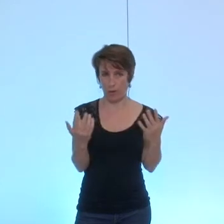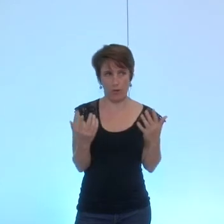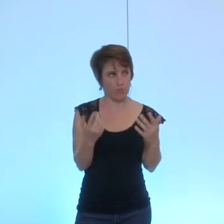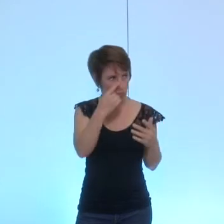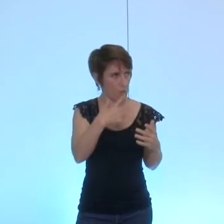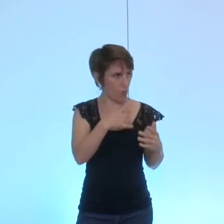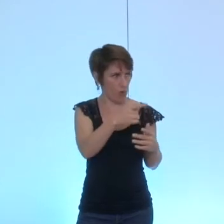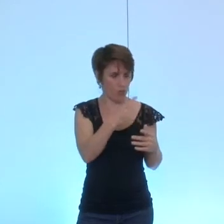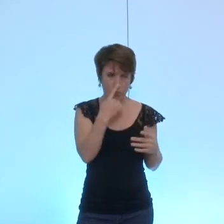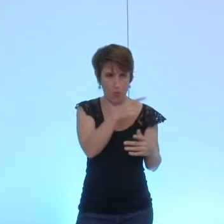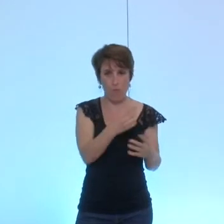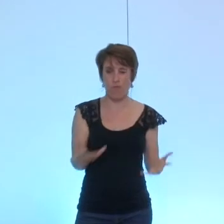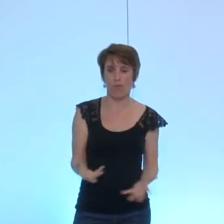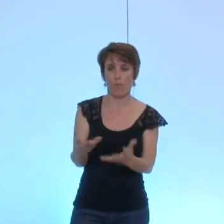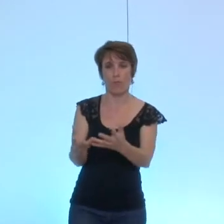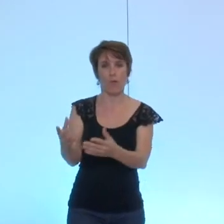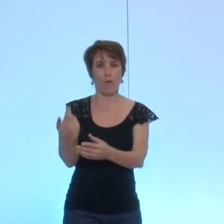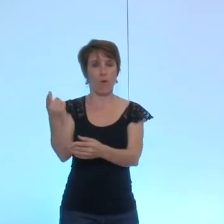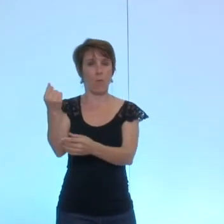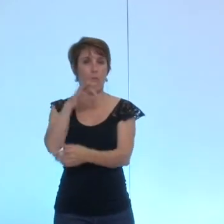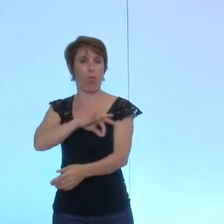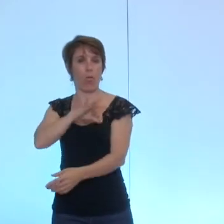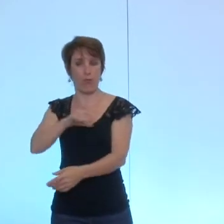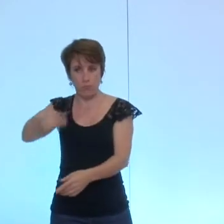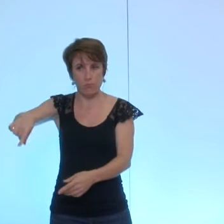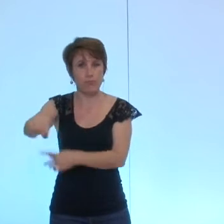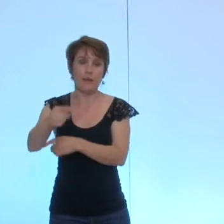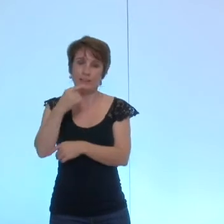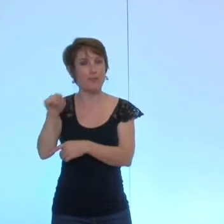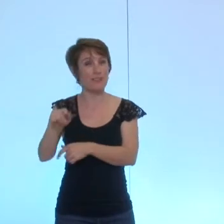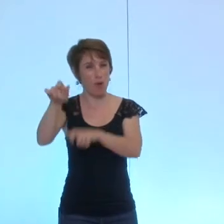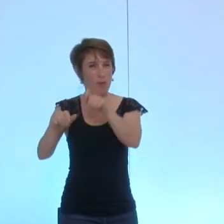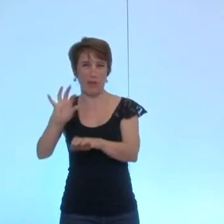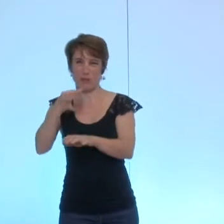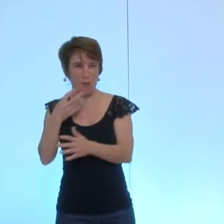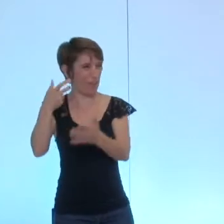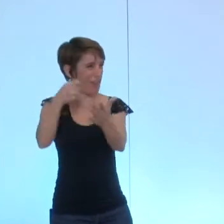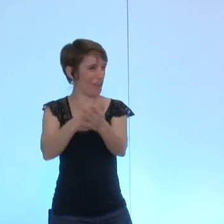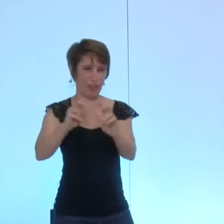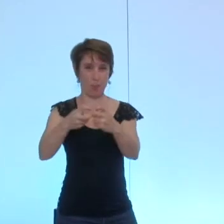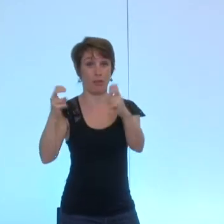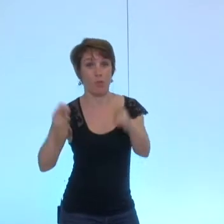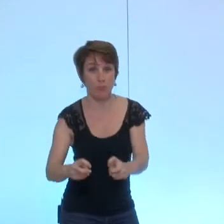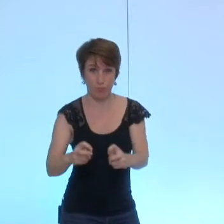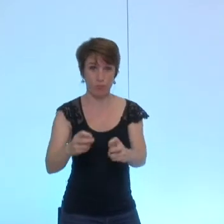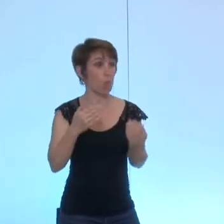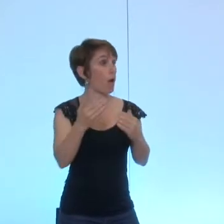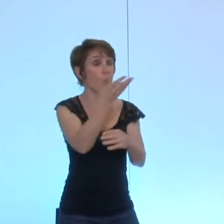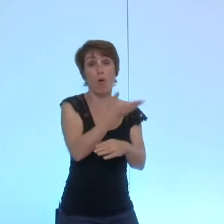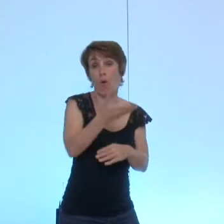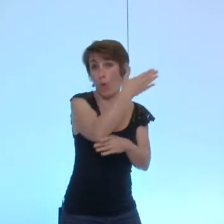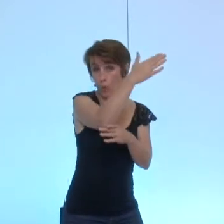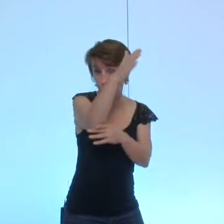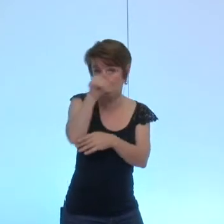spéculation indirecte en tolérant qu'un bien acquis à un prix préférentiel très inférieur au marché permette de